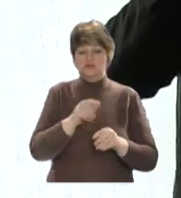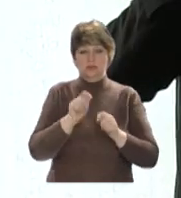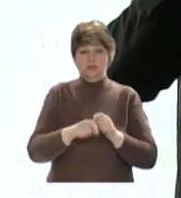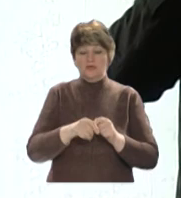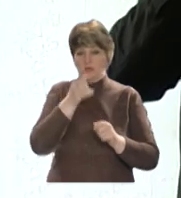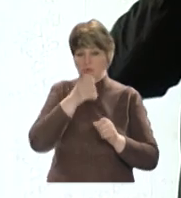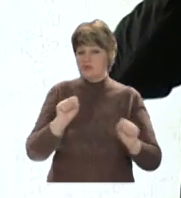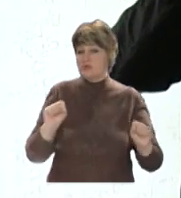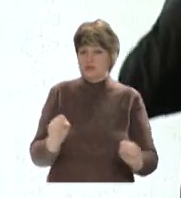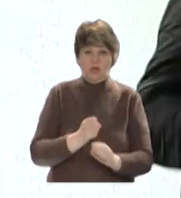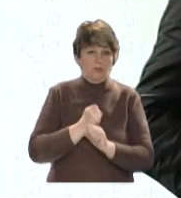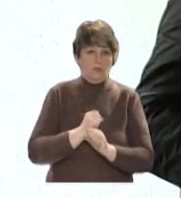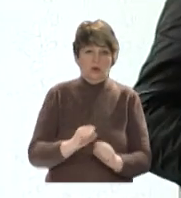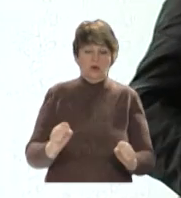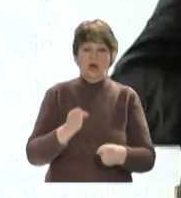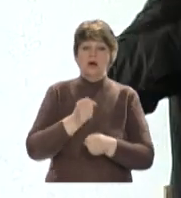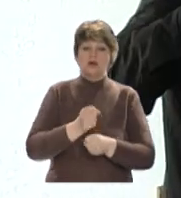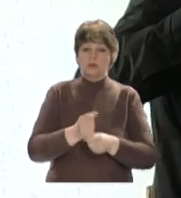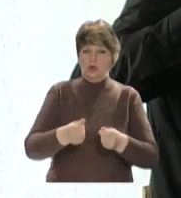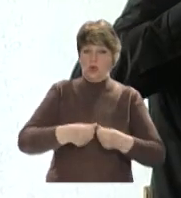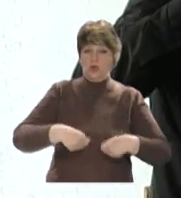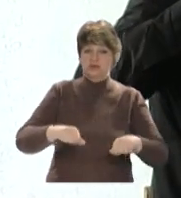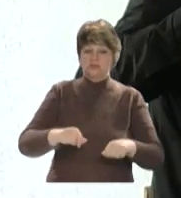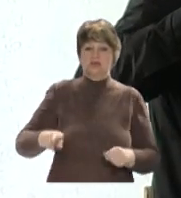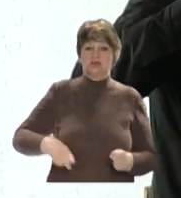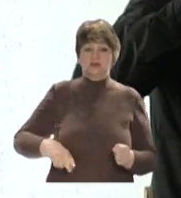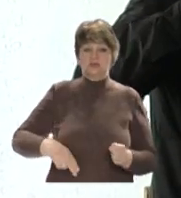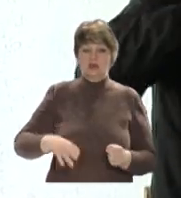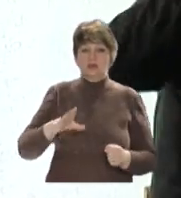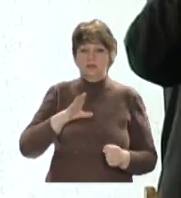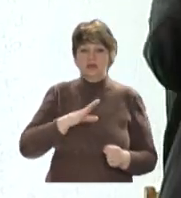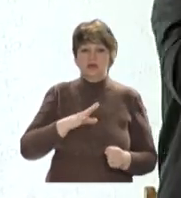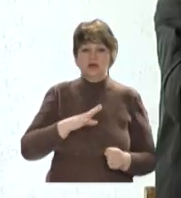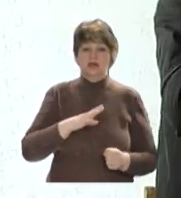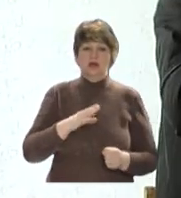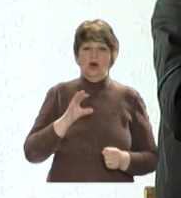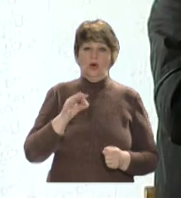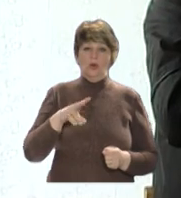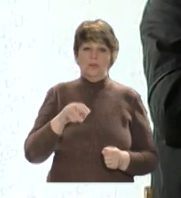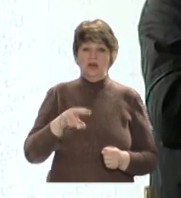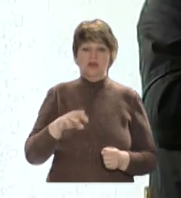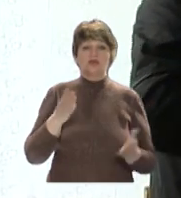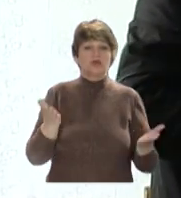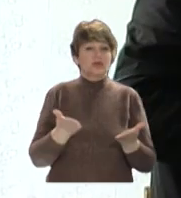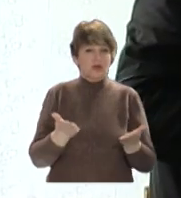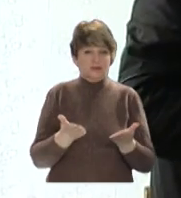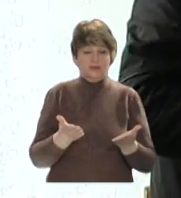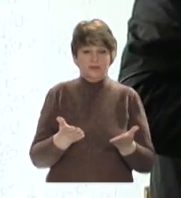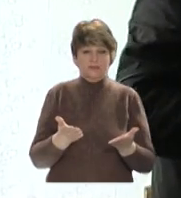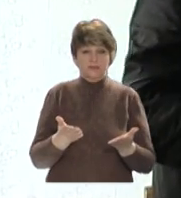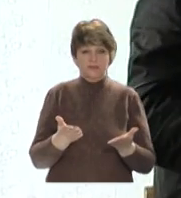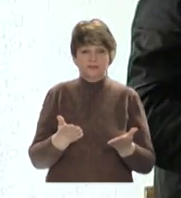облік сплати внески визначити неможливо. Роботу комісії було припинено директором товариства Володимир Гадробицькою, Володимир Гадробицькою, який